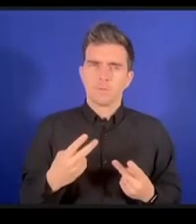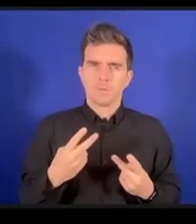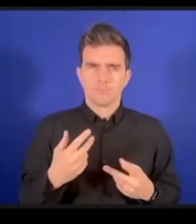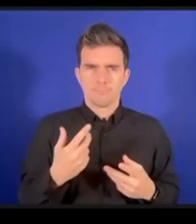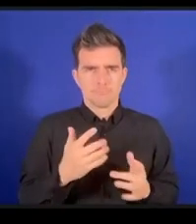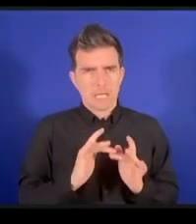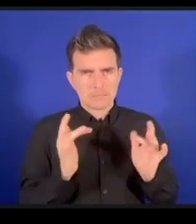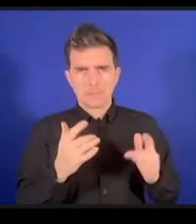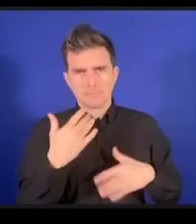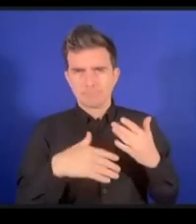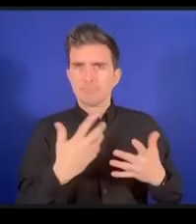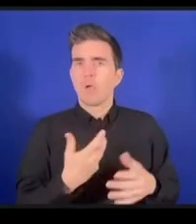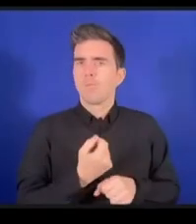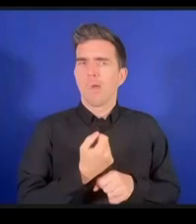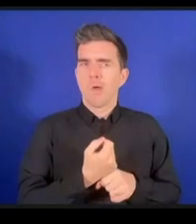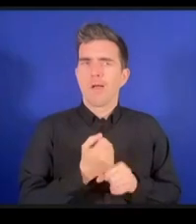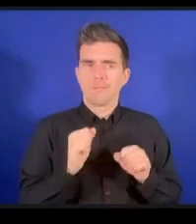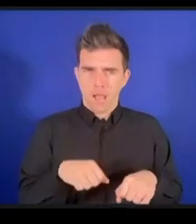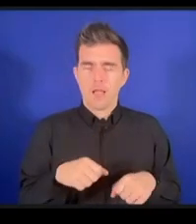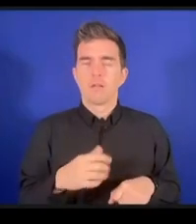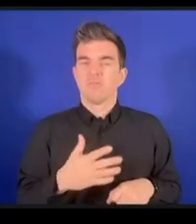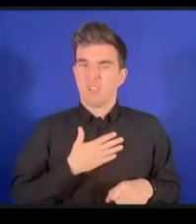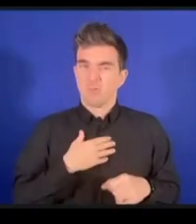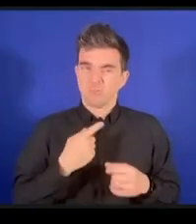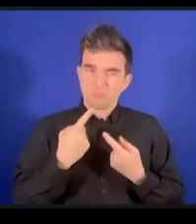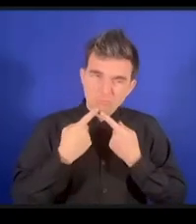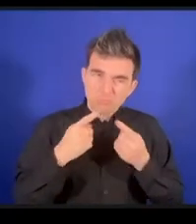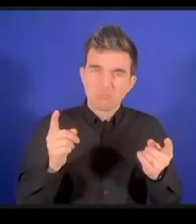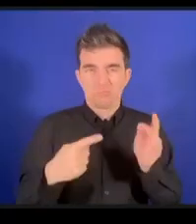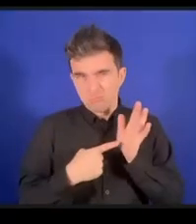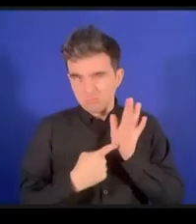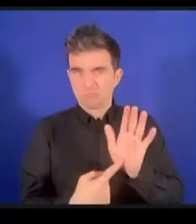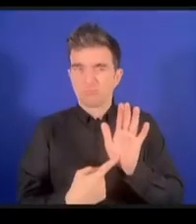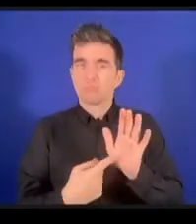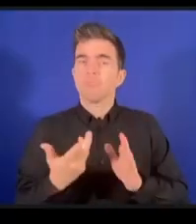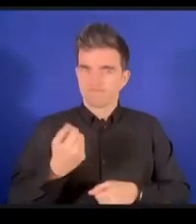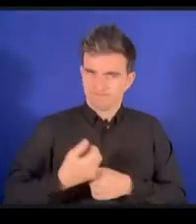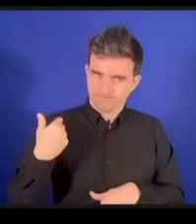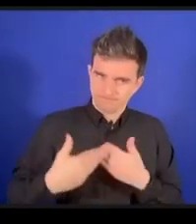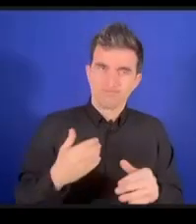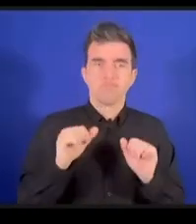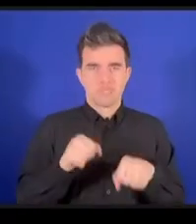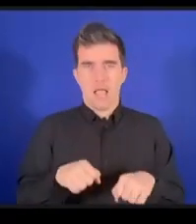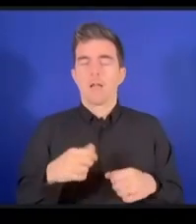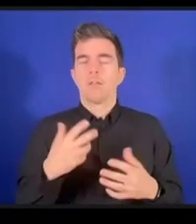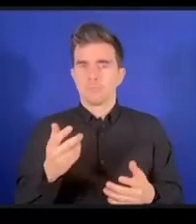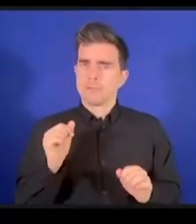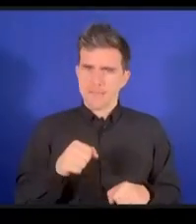思想のリーダーシップであったりIGFがいろいろと